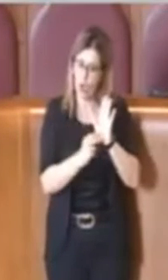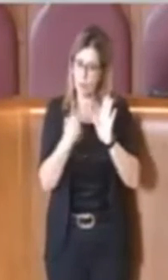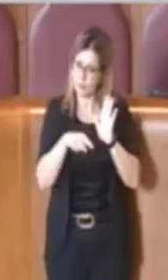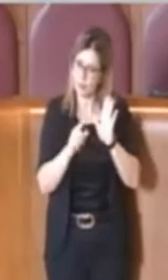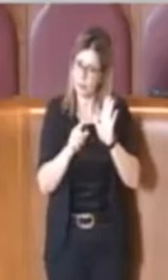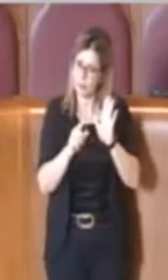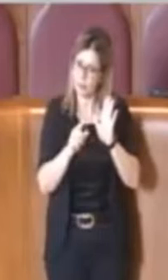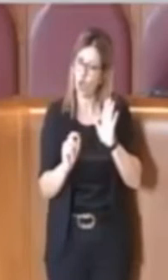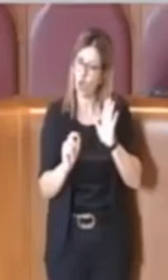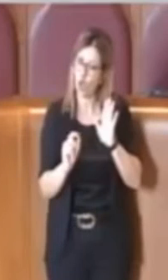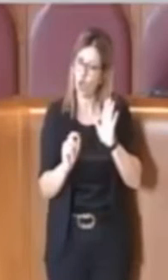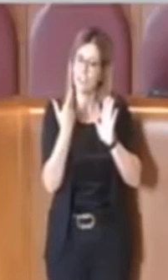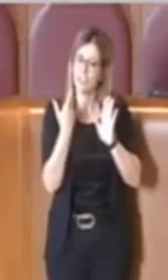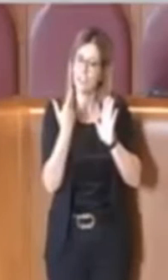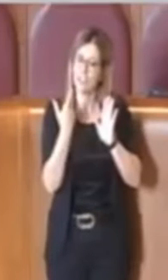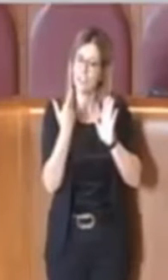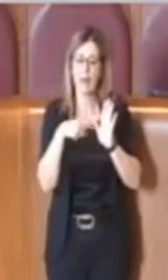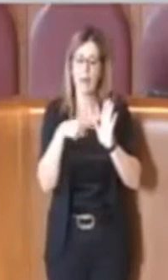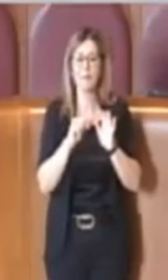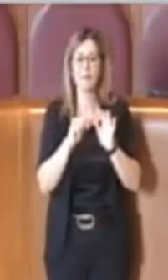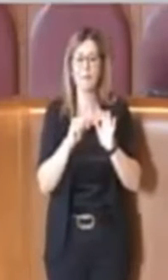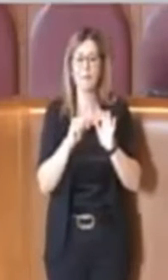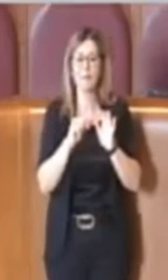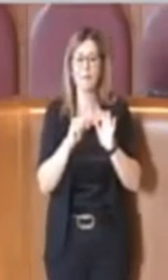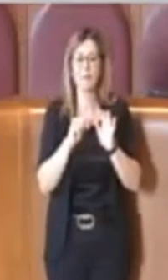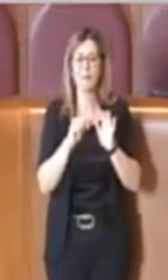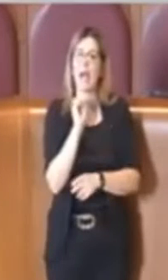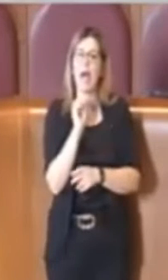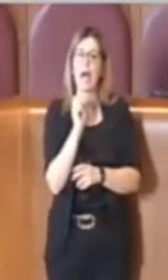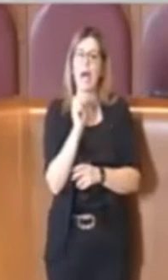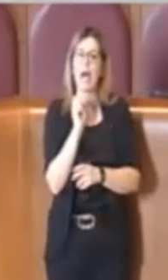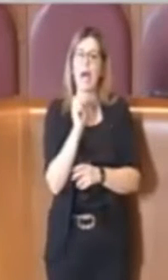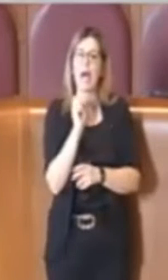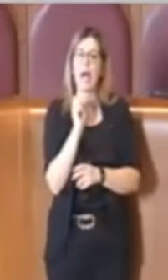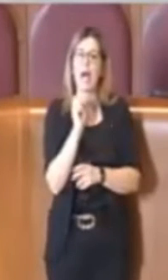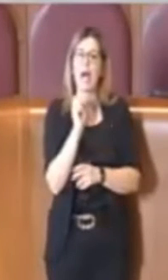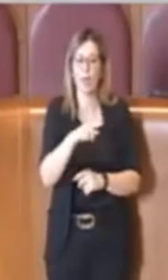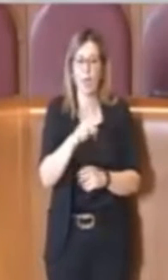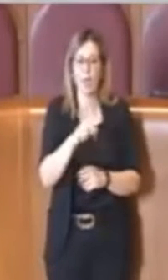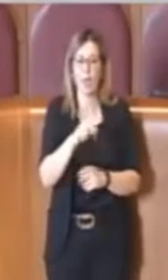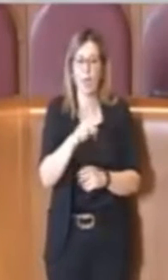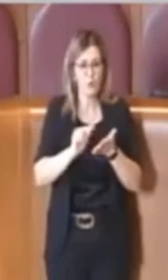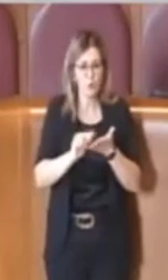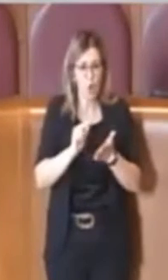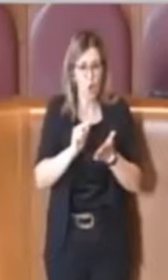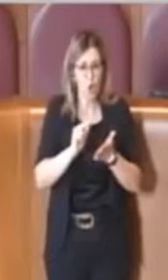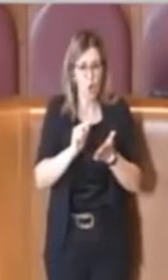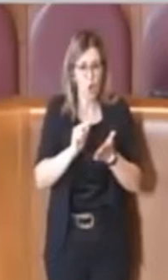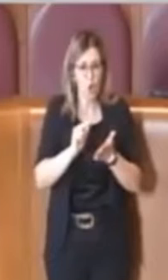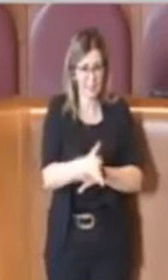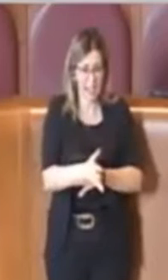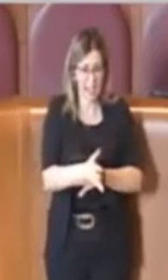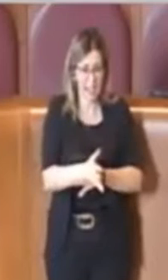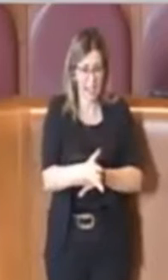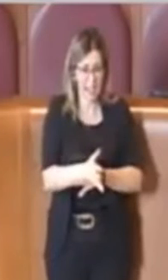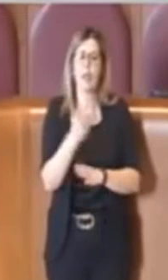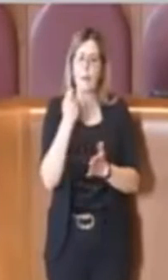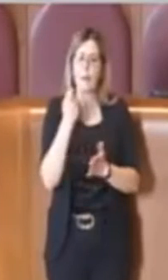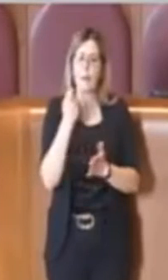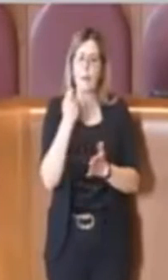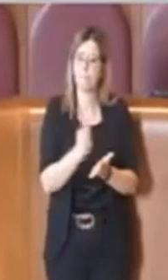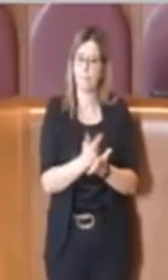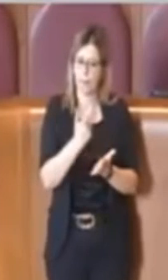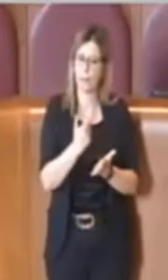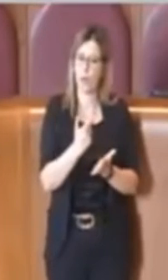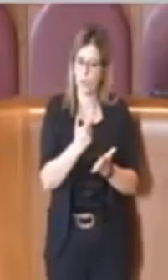è quello che appunto le modalità di pagamento delle entrate, che è molto importante che ci